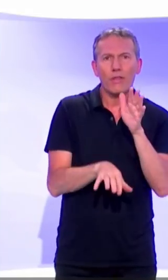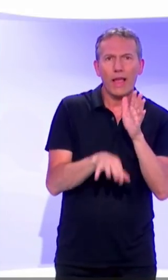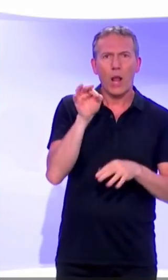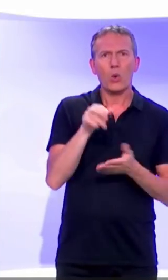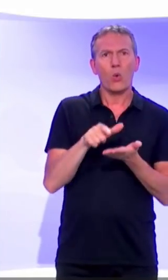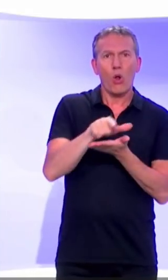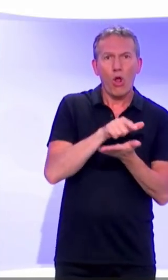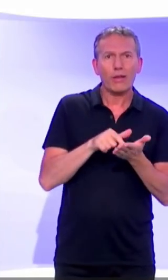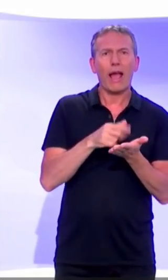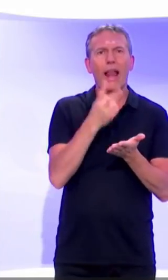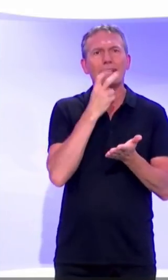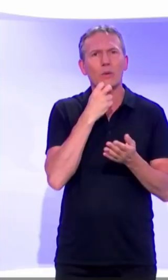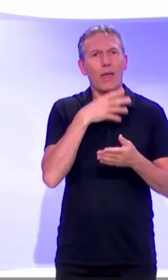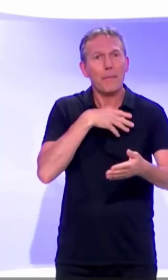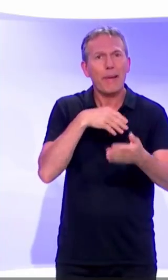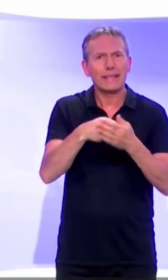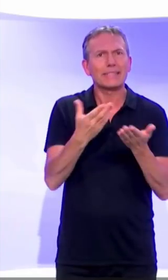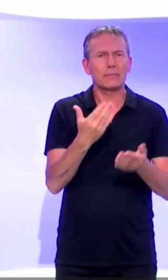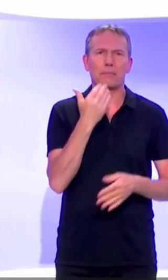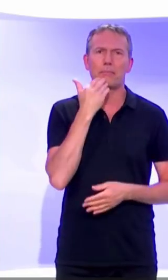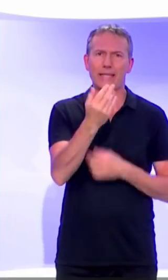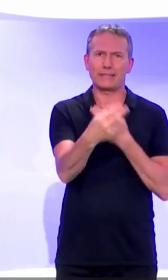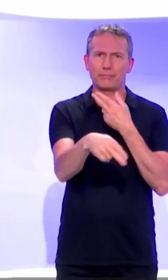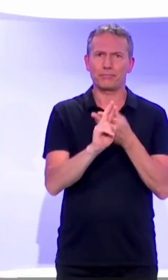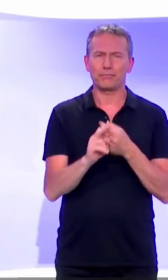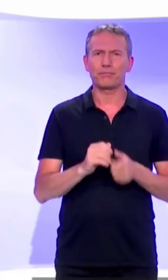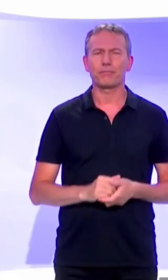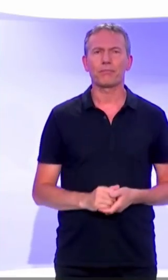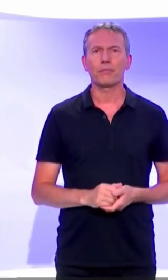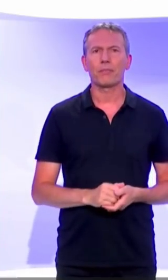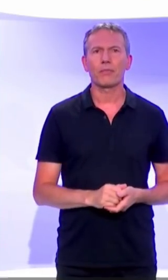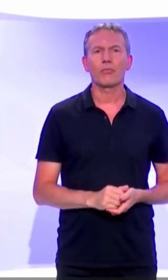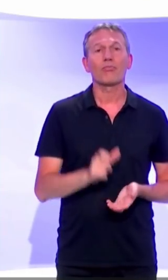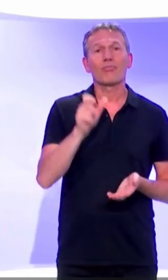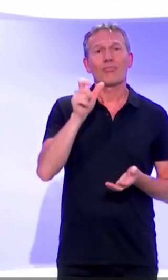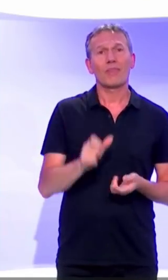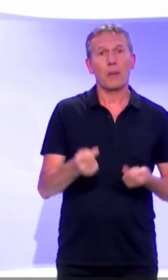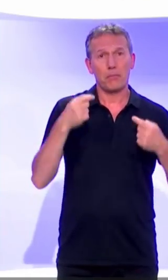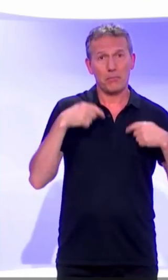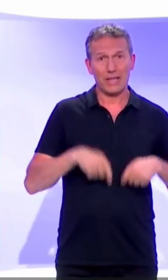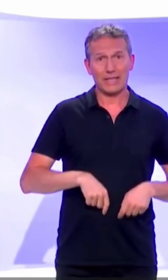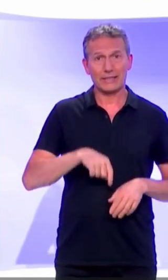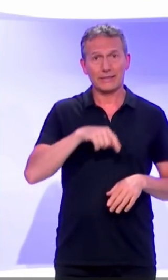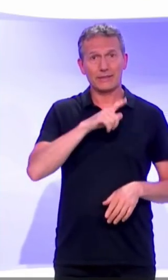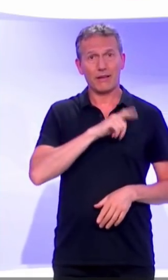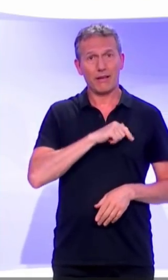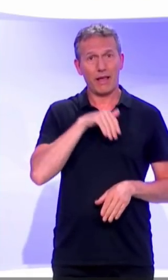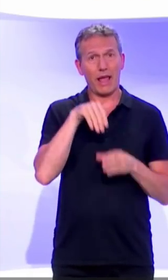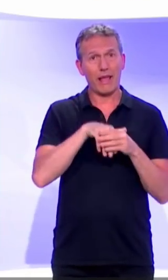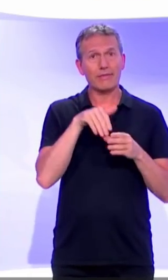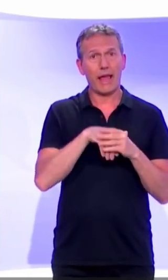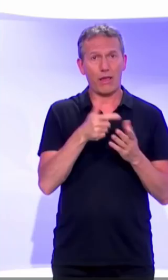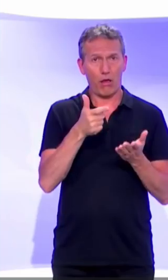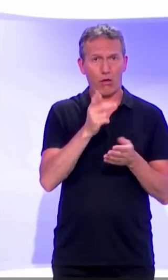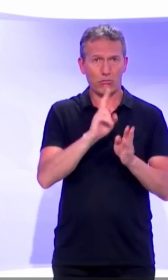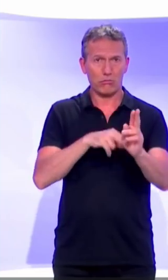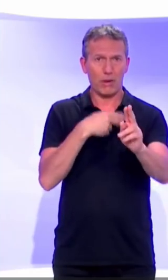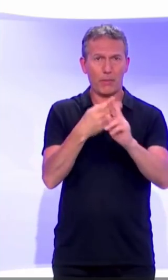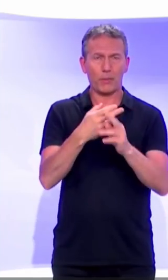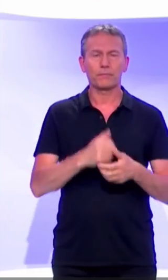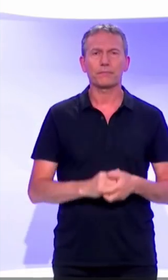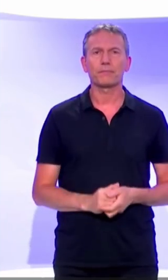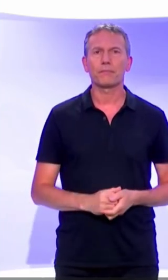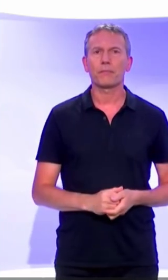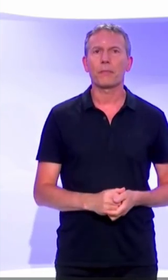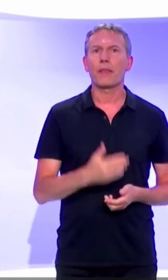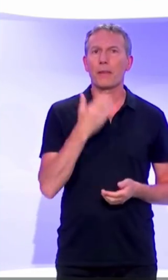citoyens ? Merci. Merci. Pour vous répondre, monsieur le ministre de l'Intérieur, monsieur Christophe Castaner. Merci, madame